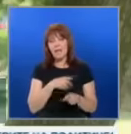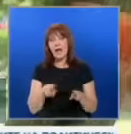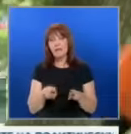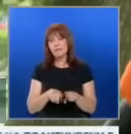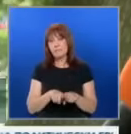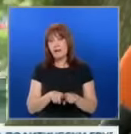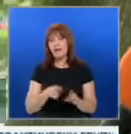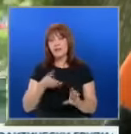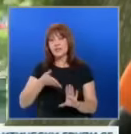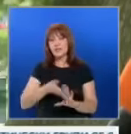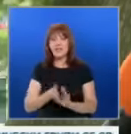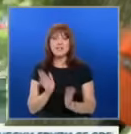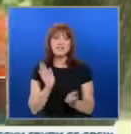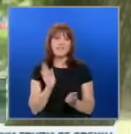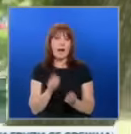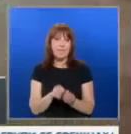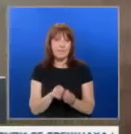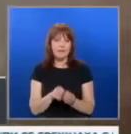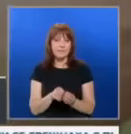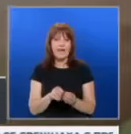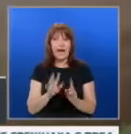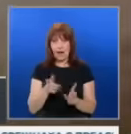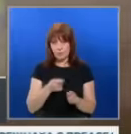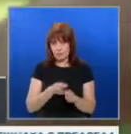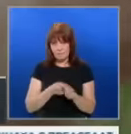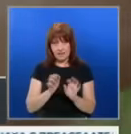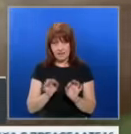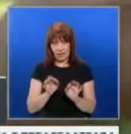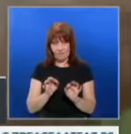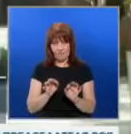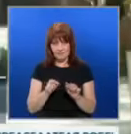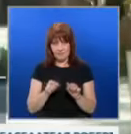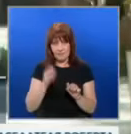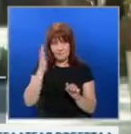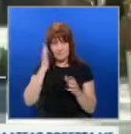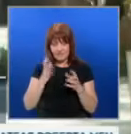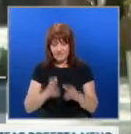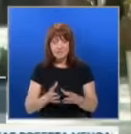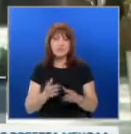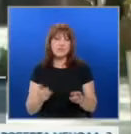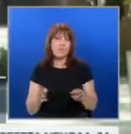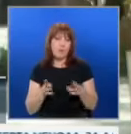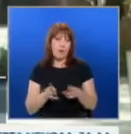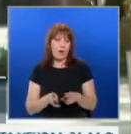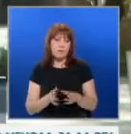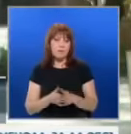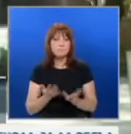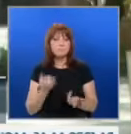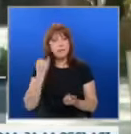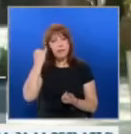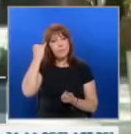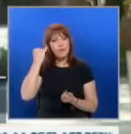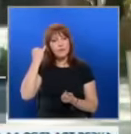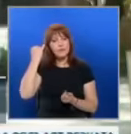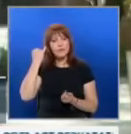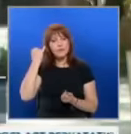влязаха ППДБ. Колко да още оцелее такова нещо спореда? Да, формира на такова правителство, ще има много крата хоризонт. По идеологическа някаква